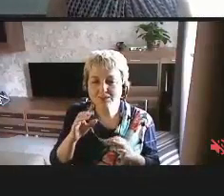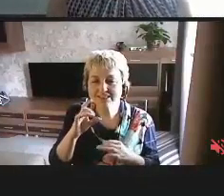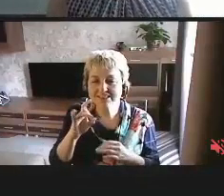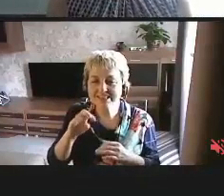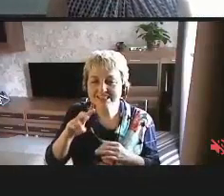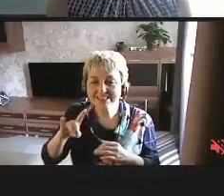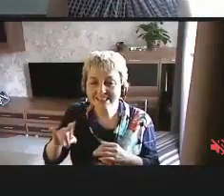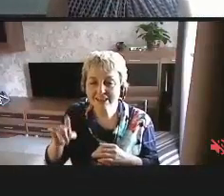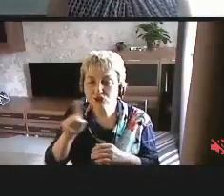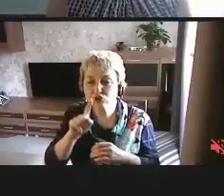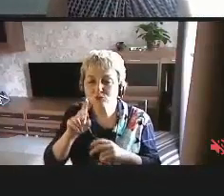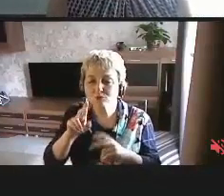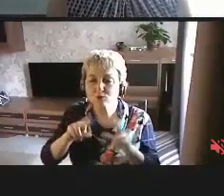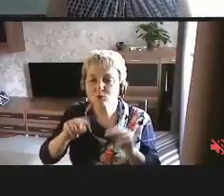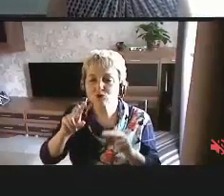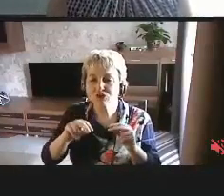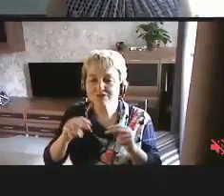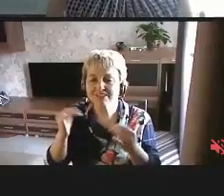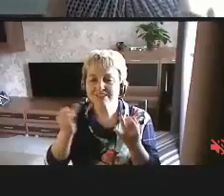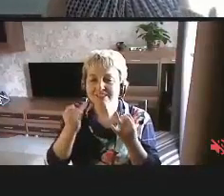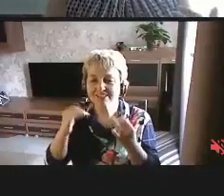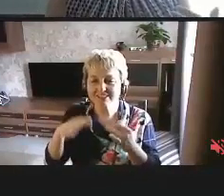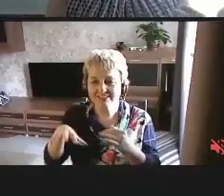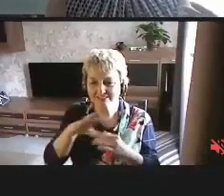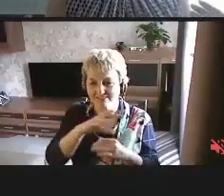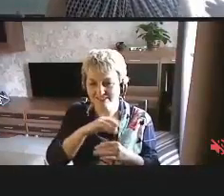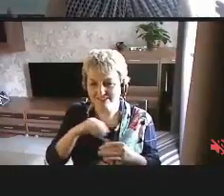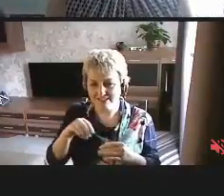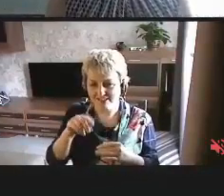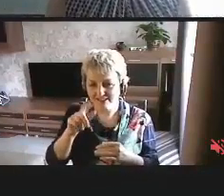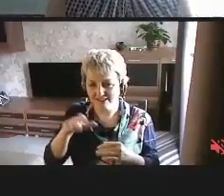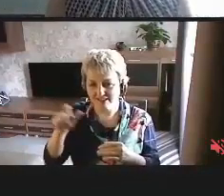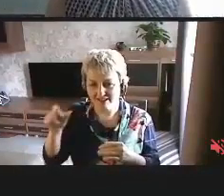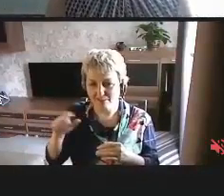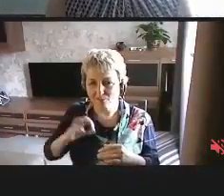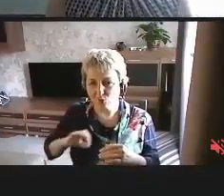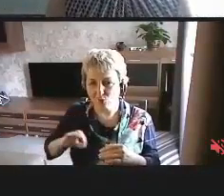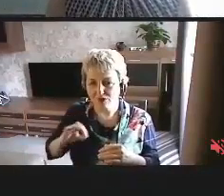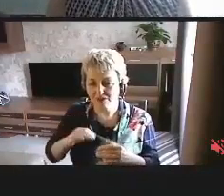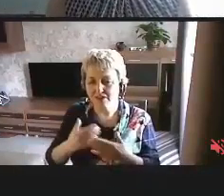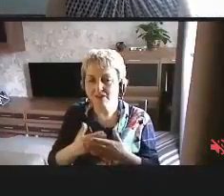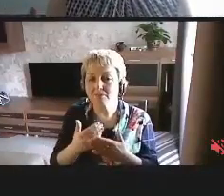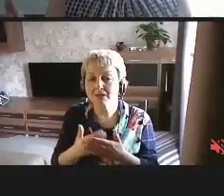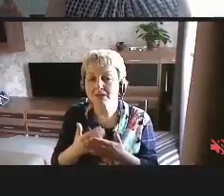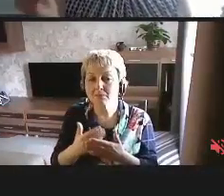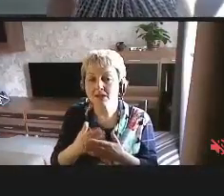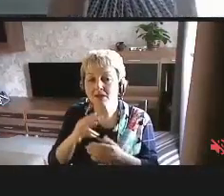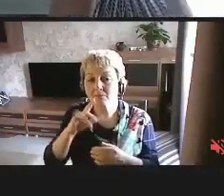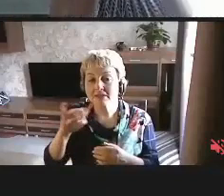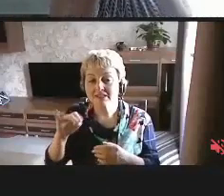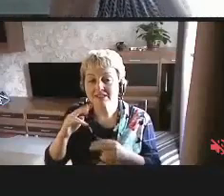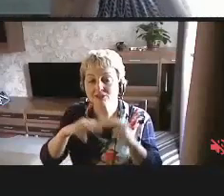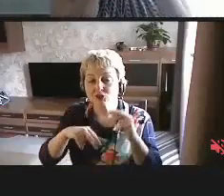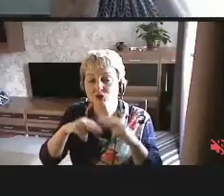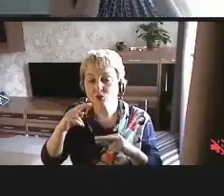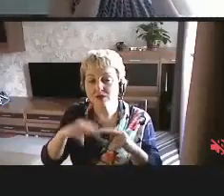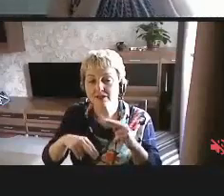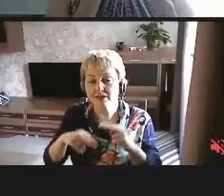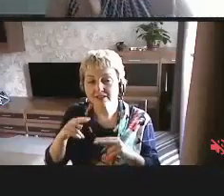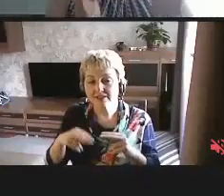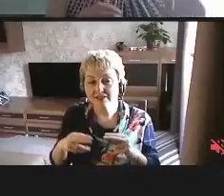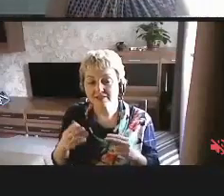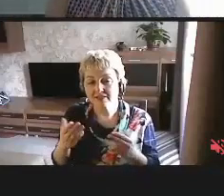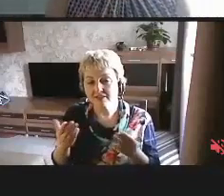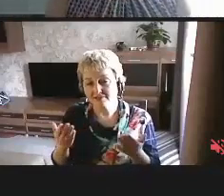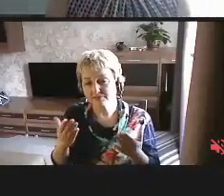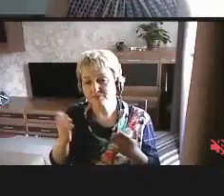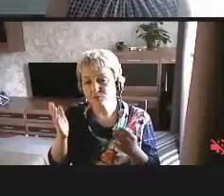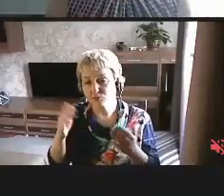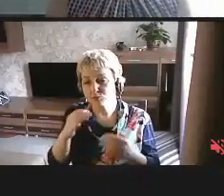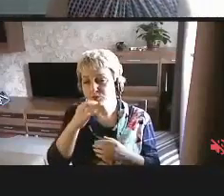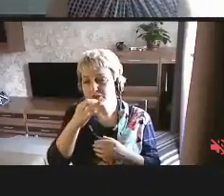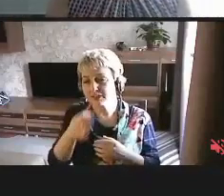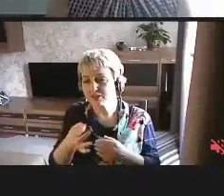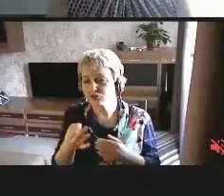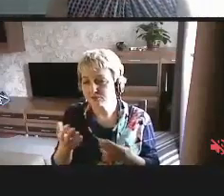чтобы учитывались интересы всех пользователей. Например, при строительстве, ну, скажем,